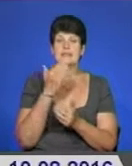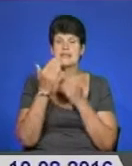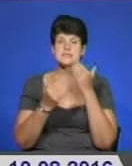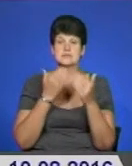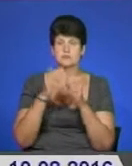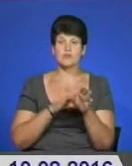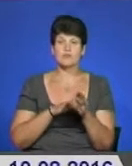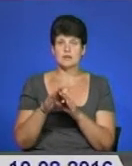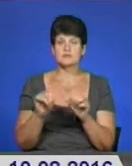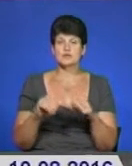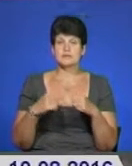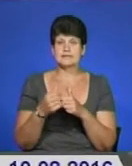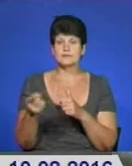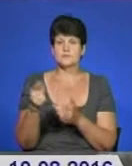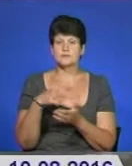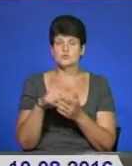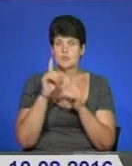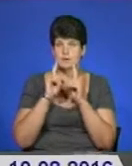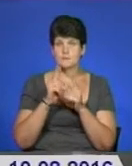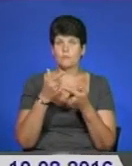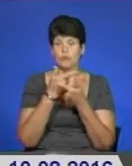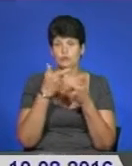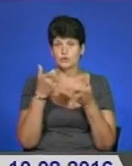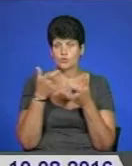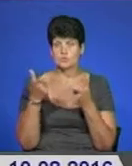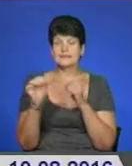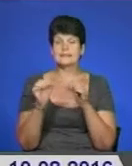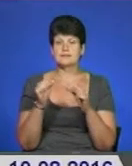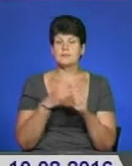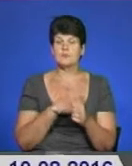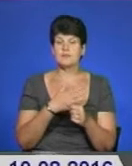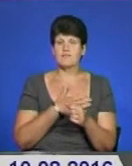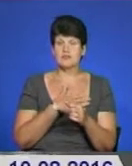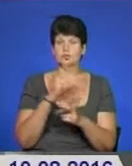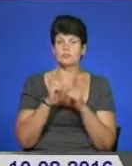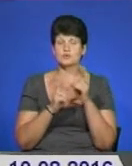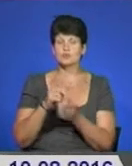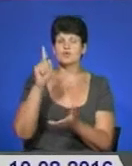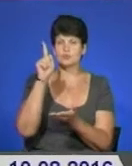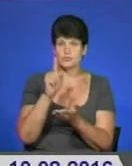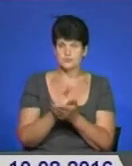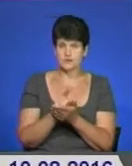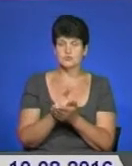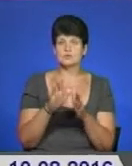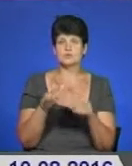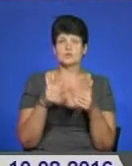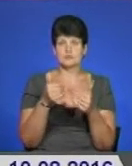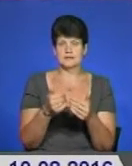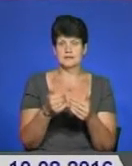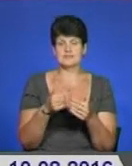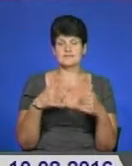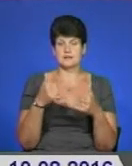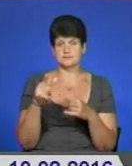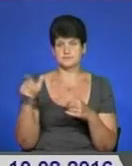виконавчий комітет Тернопільської міської ради повідомили, що керівництво приватного підприємства Тернопількомсервіс зобов'язане відреагувати на звернення мешканців